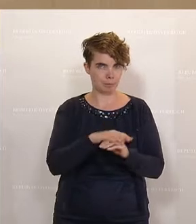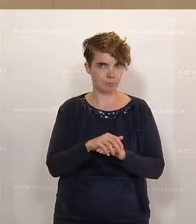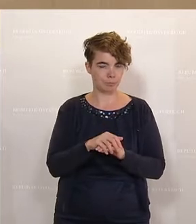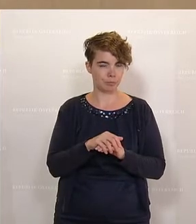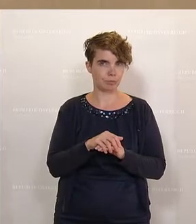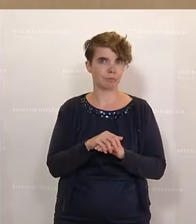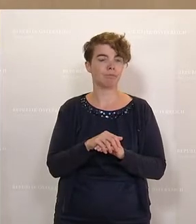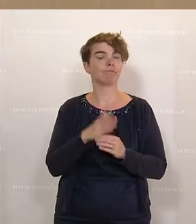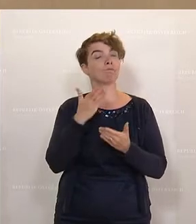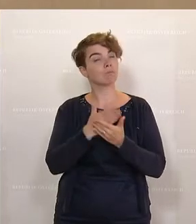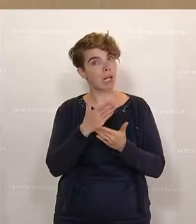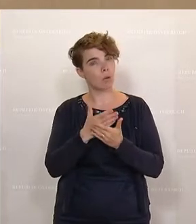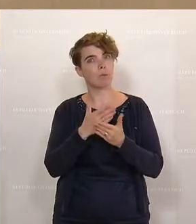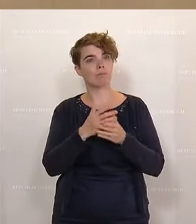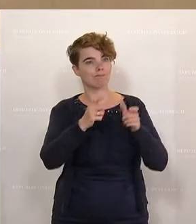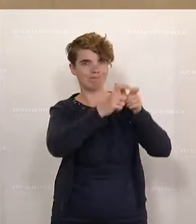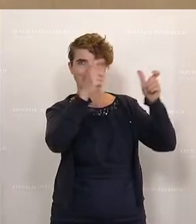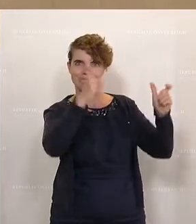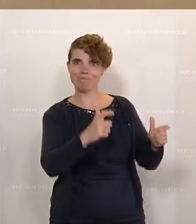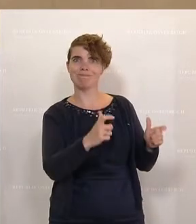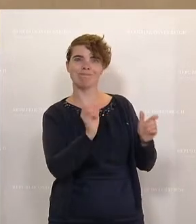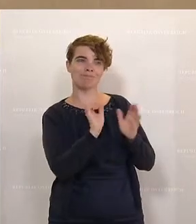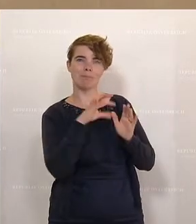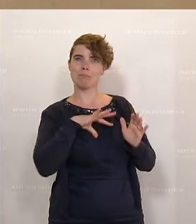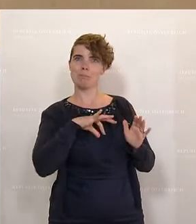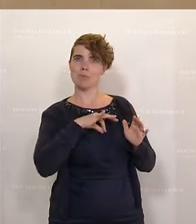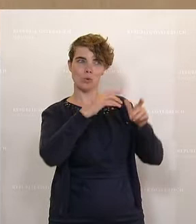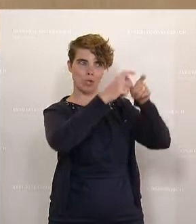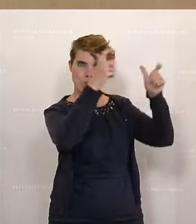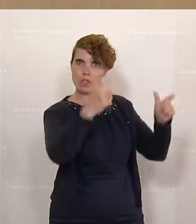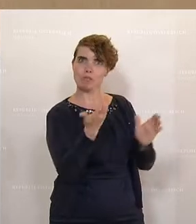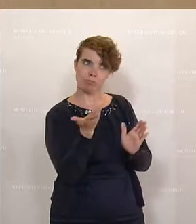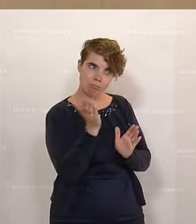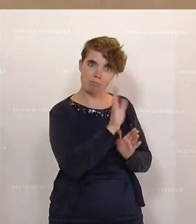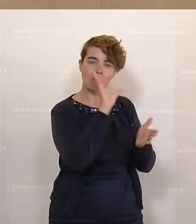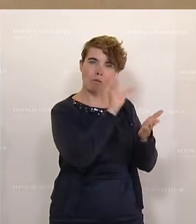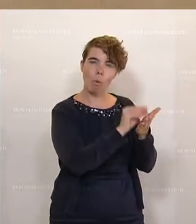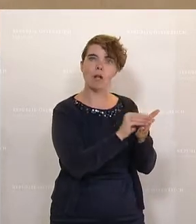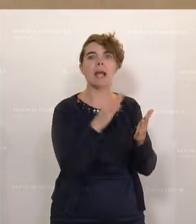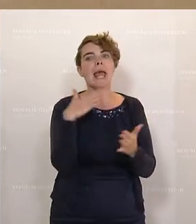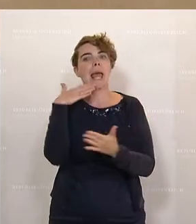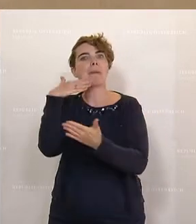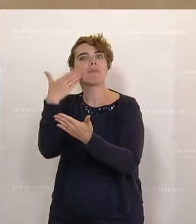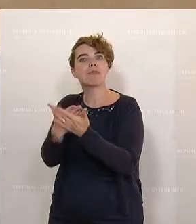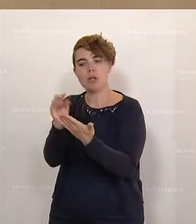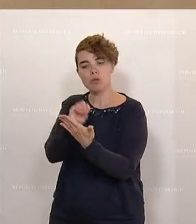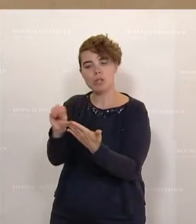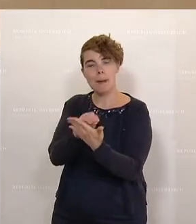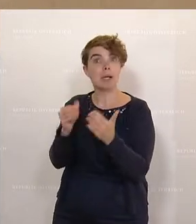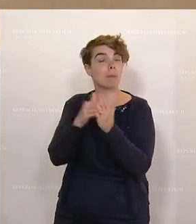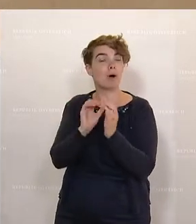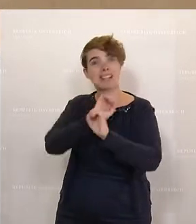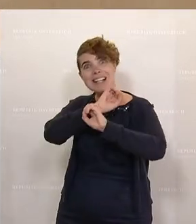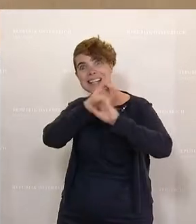Unterbringungsrecht relevante Empfehlungen ausgesprochen. Es wurde zum Beispiel gesagt, dass es die Schaffung klarer Verantwortlichkeit braucht,